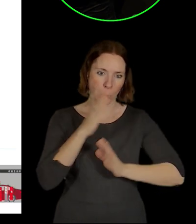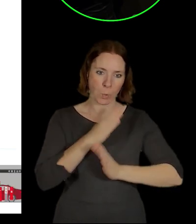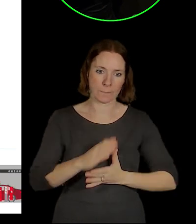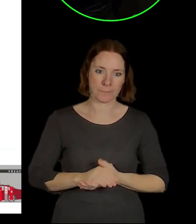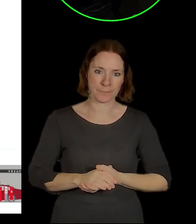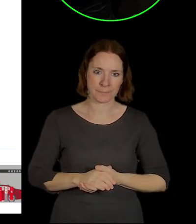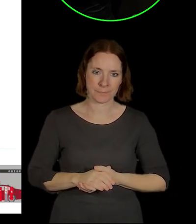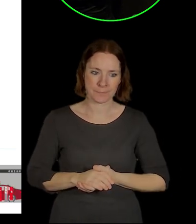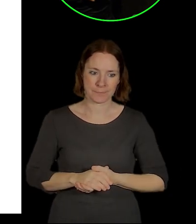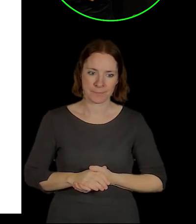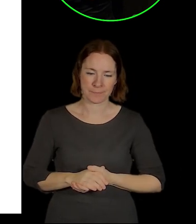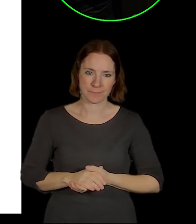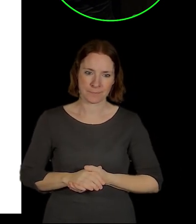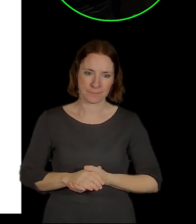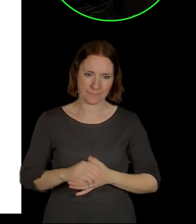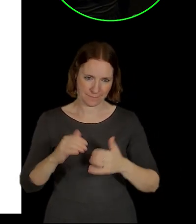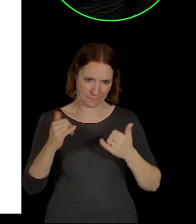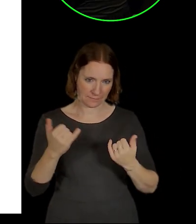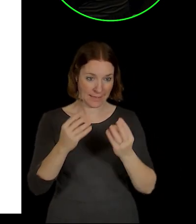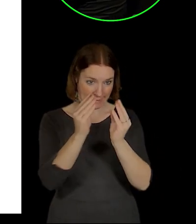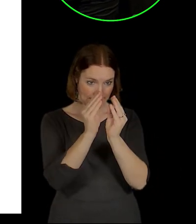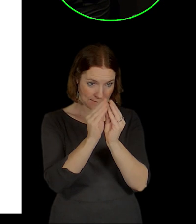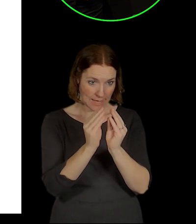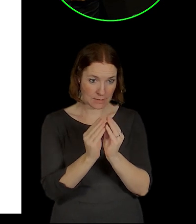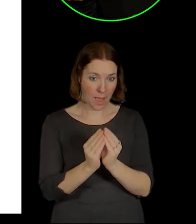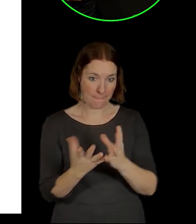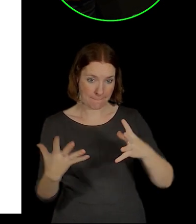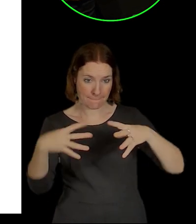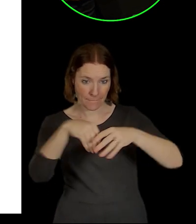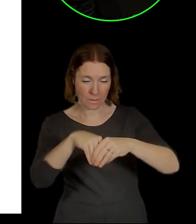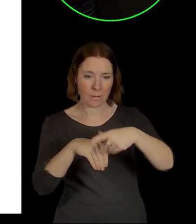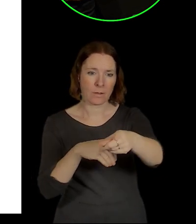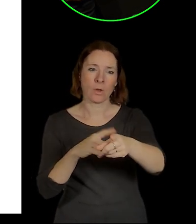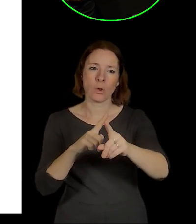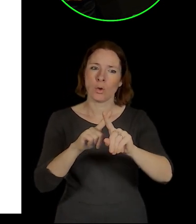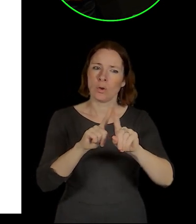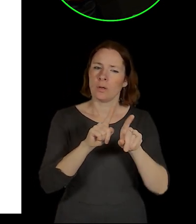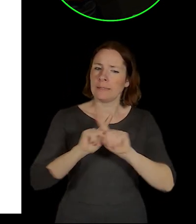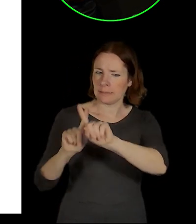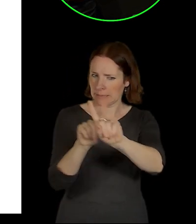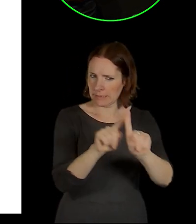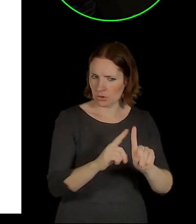Jo, tohle je teď ten systém implementace manuálu jednotlivých